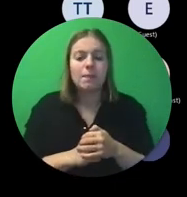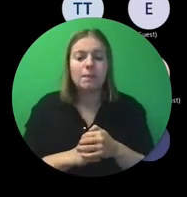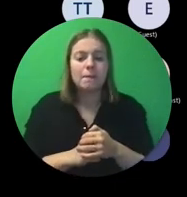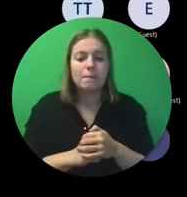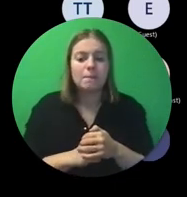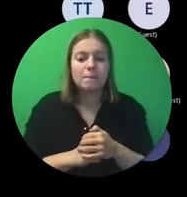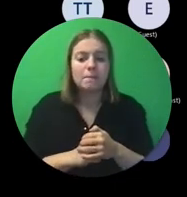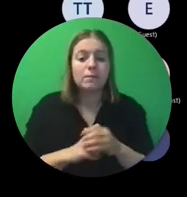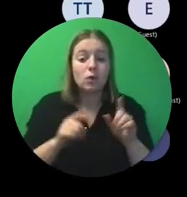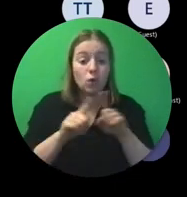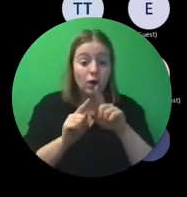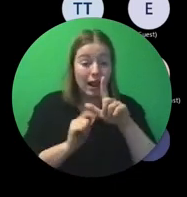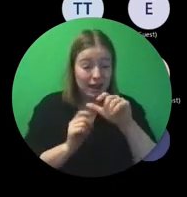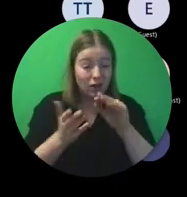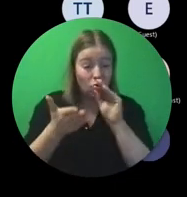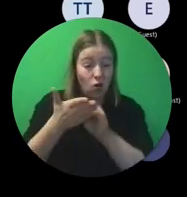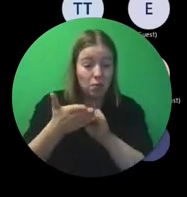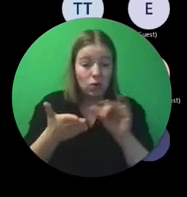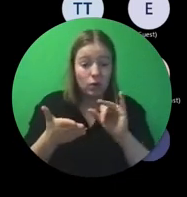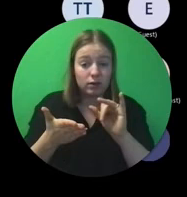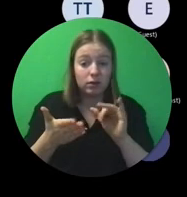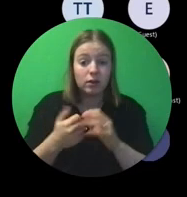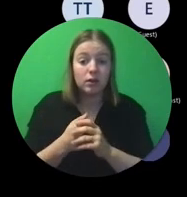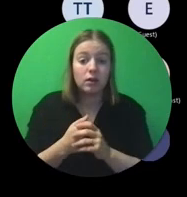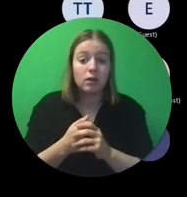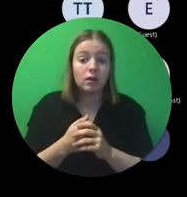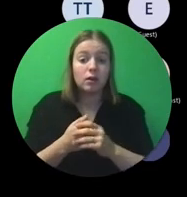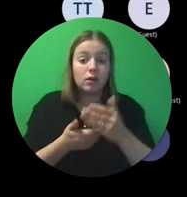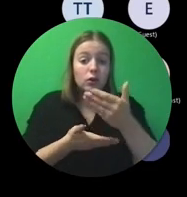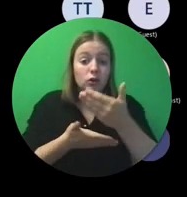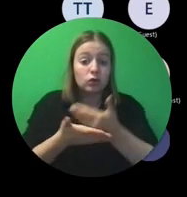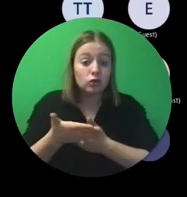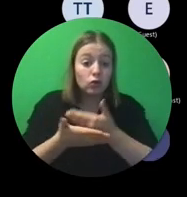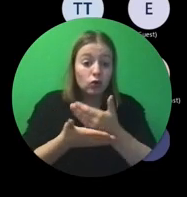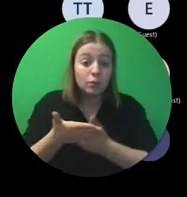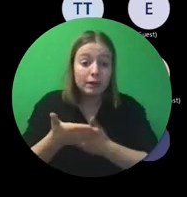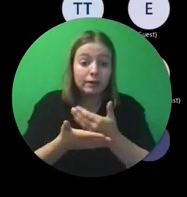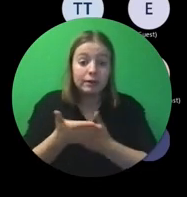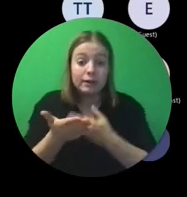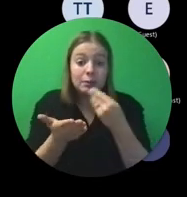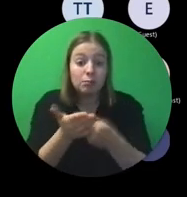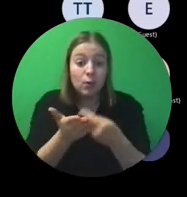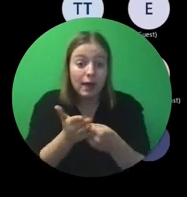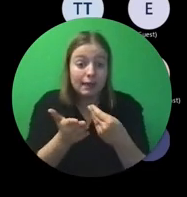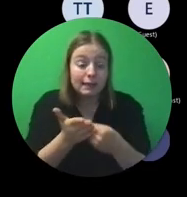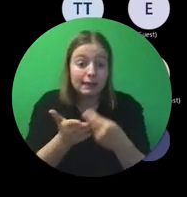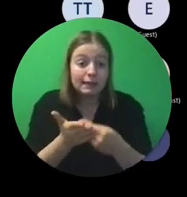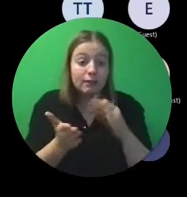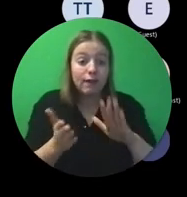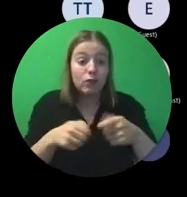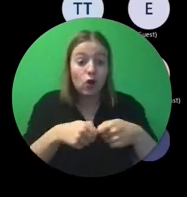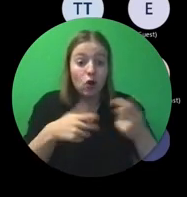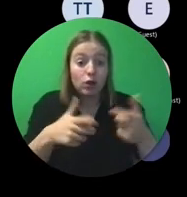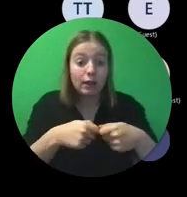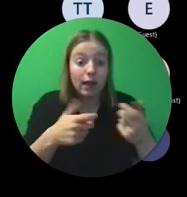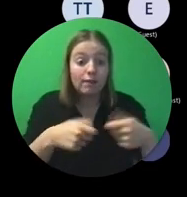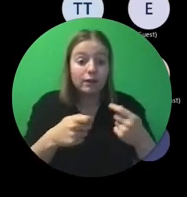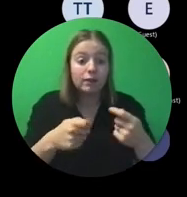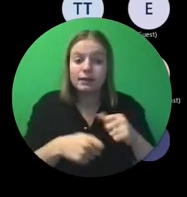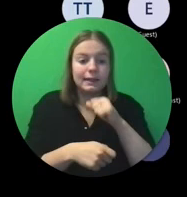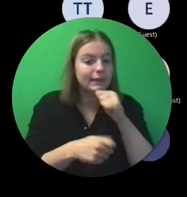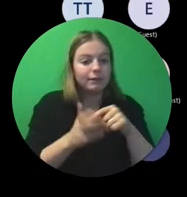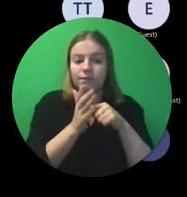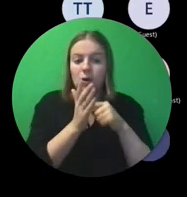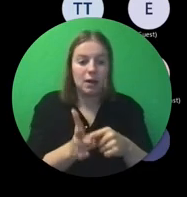En daar staat al letterlijk bij, documentary proof of incurred expenses. Dus bewijs van uitgaven is